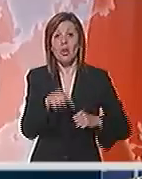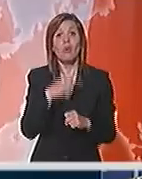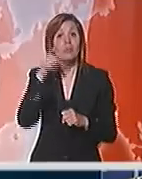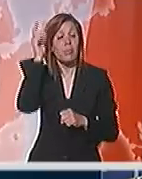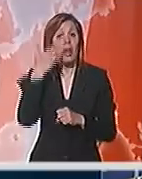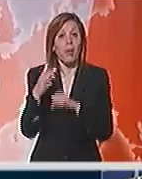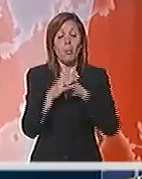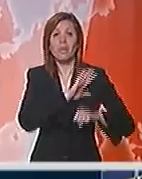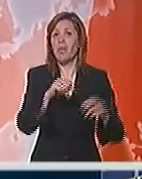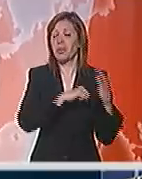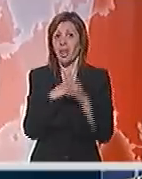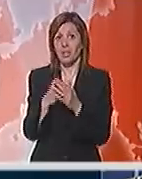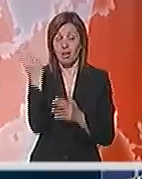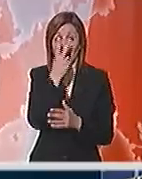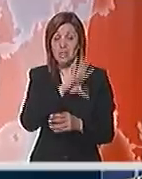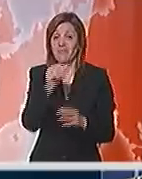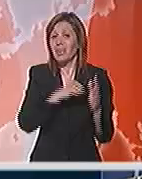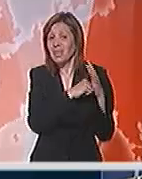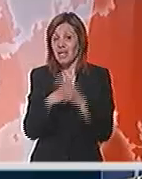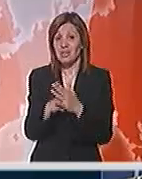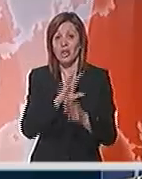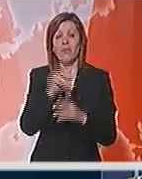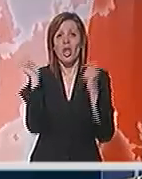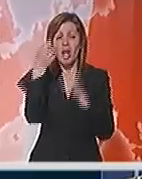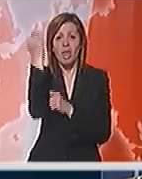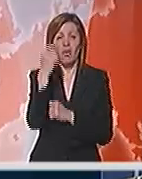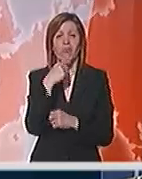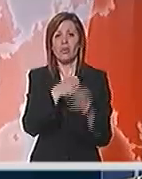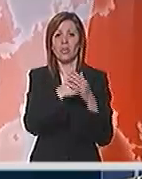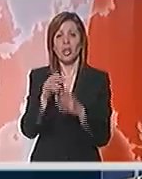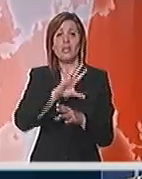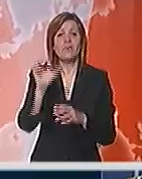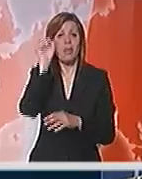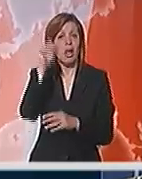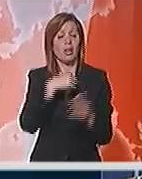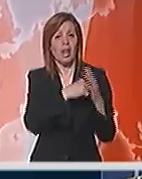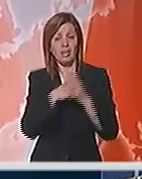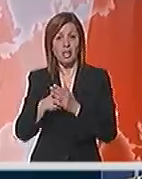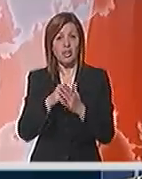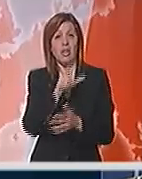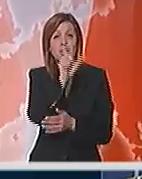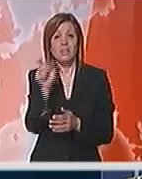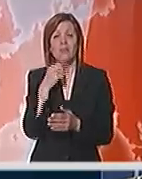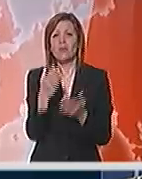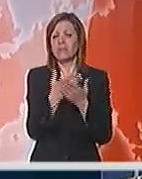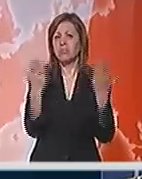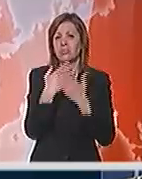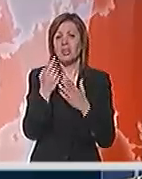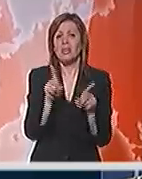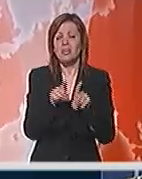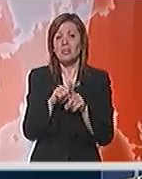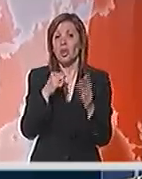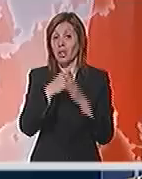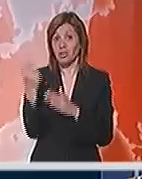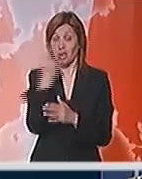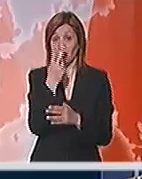levice, u Srbiji su svi desnica, razumete? U Srbiji su svi desnica, svi su navijači desnica, svi su partije desnica, svi su mediji desnica i svi je desnica,